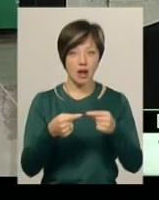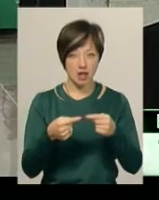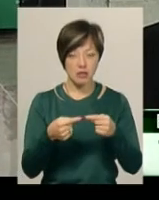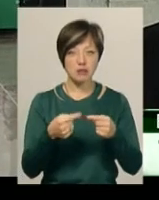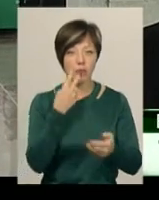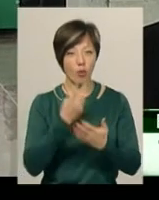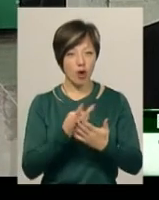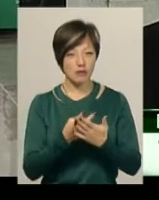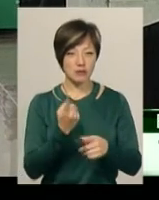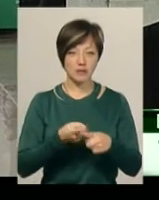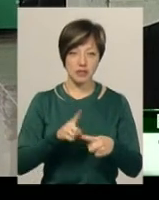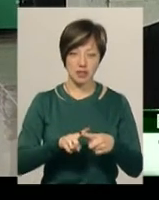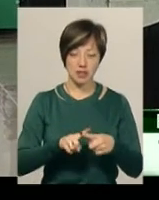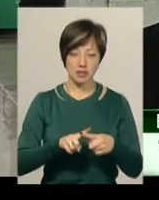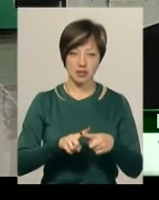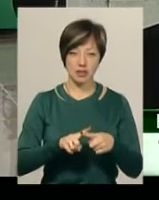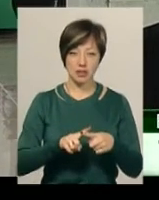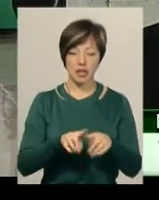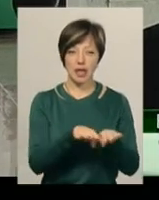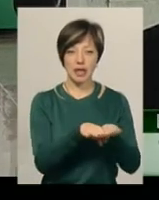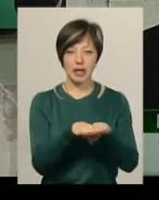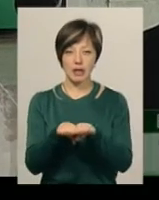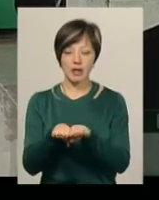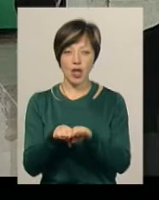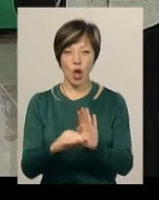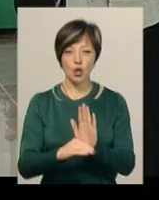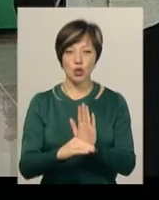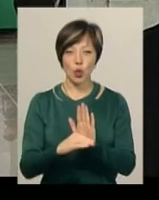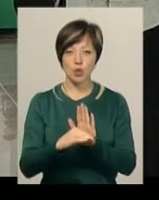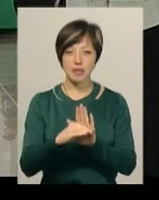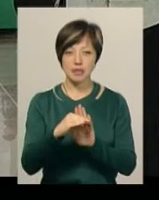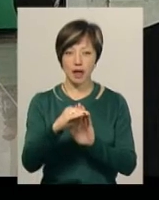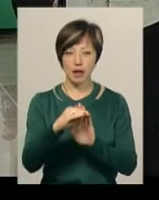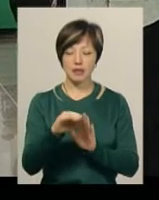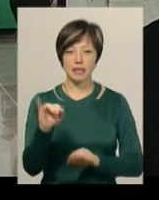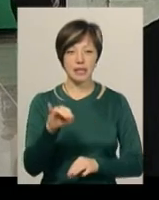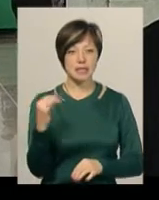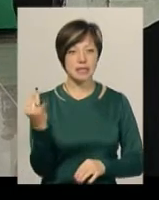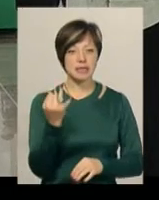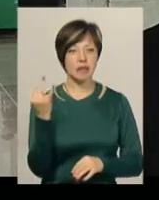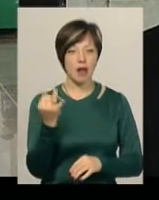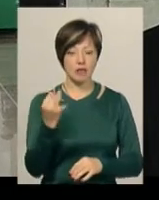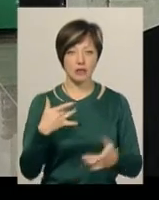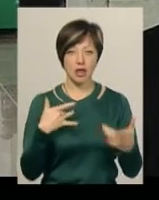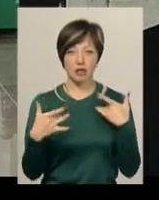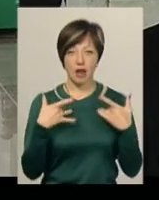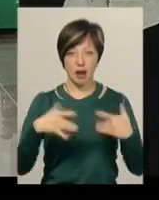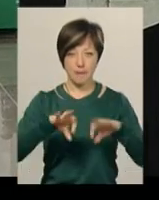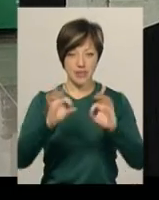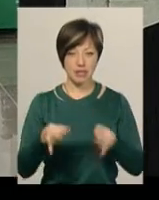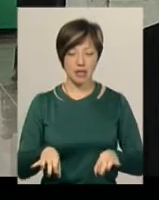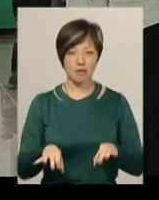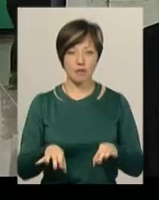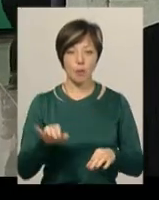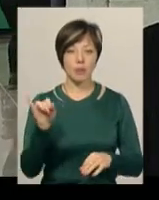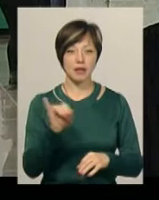рівень зростання і зацікавленості театральним мистецтвом,